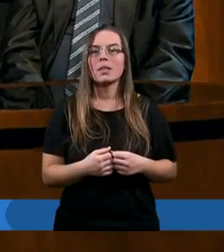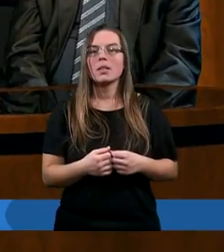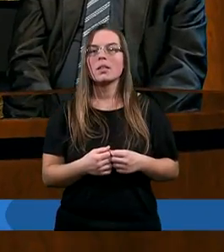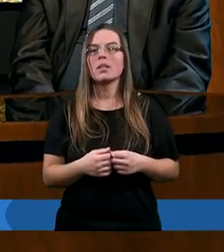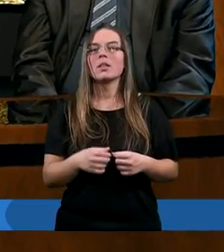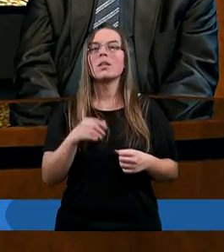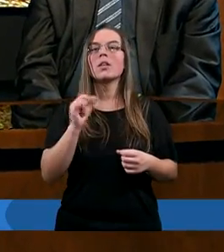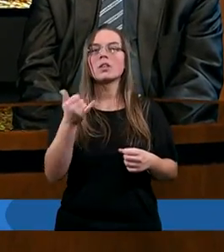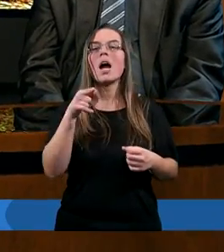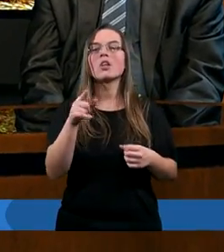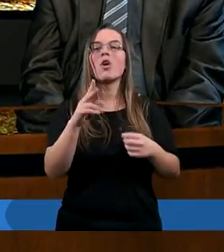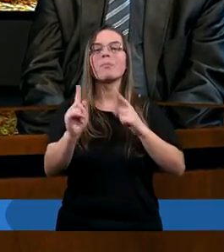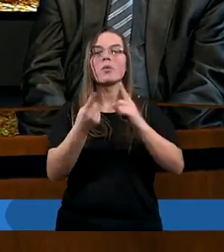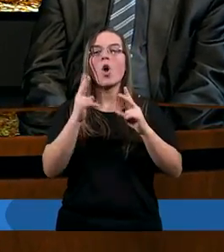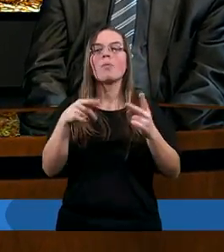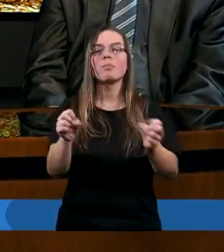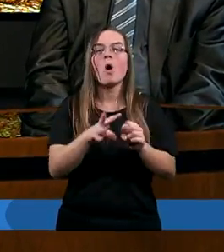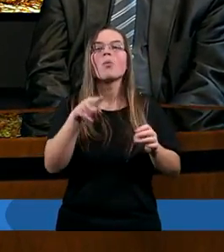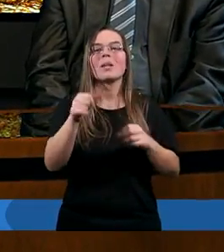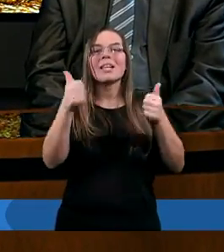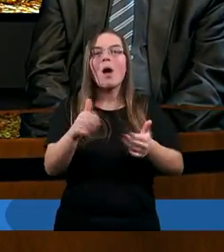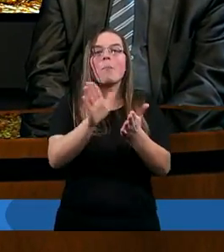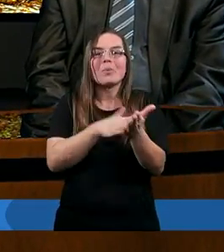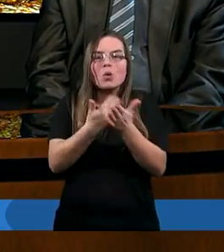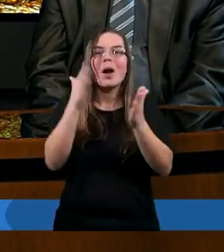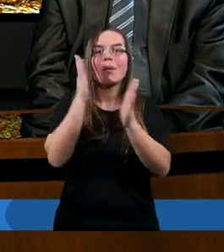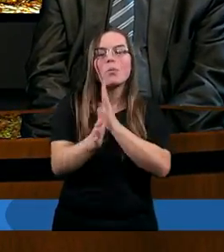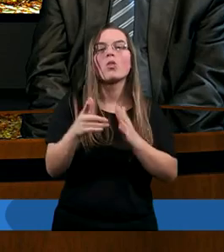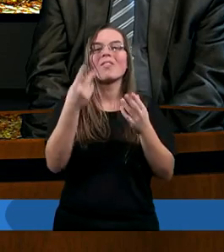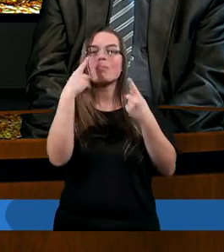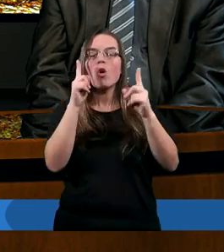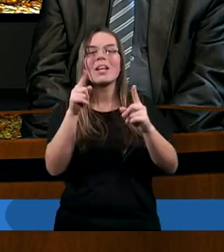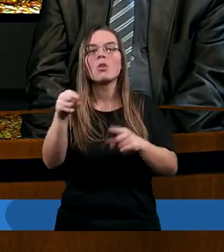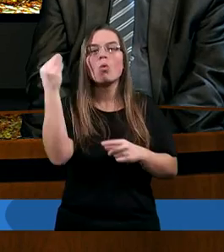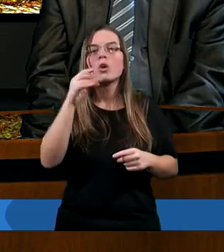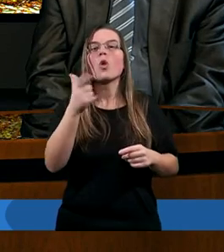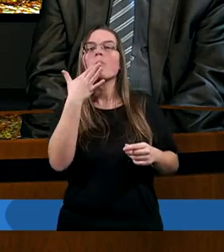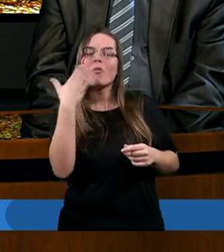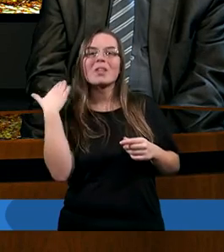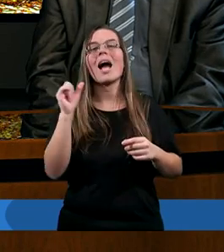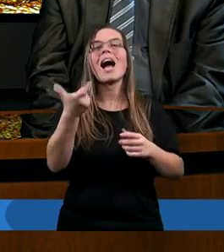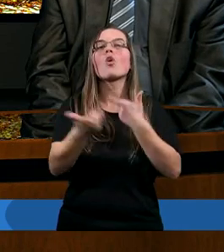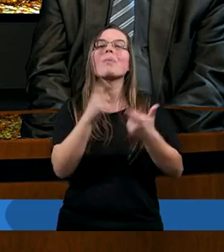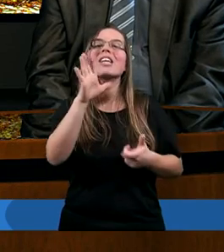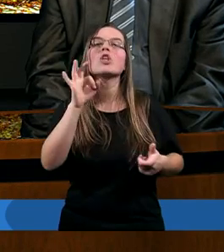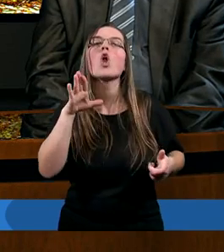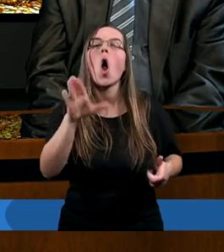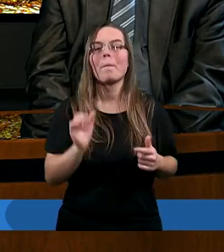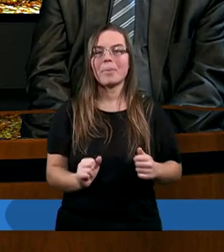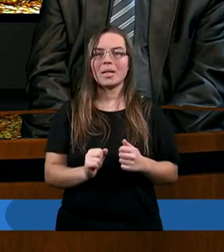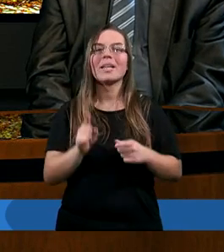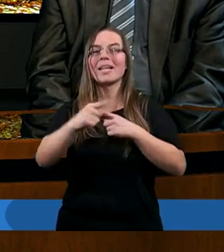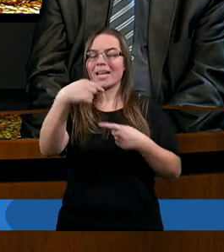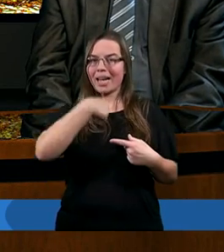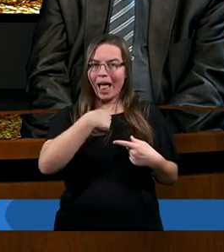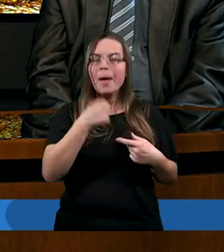No, Elipas w jakiś tam sposób stara się tego Boga usprawiedliwić. No, a co robi Hiob? To